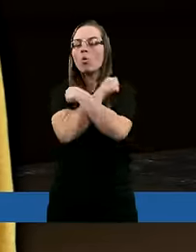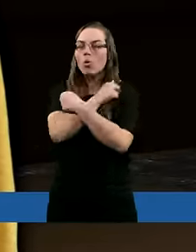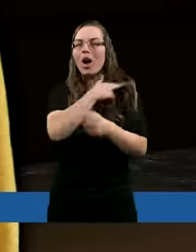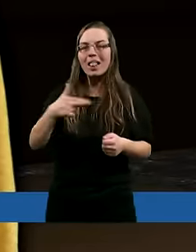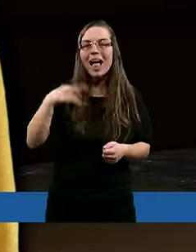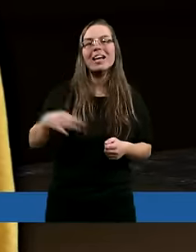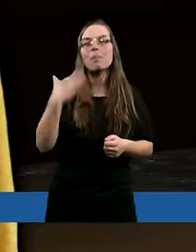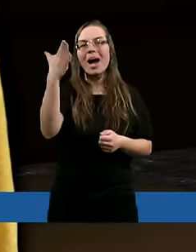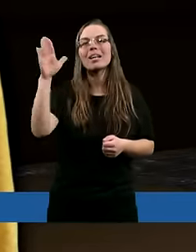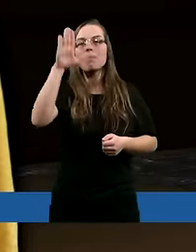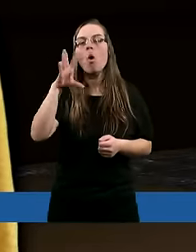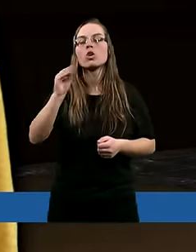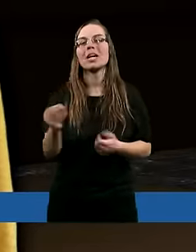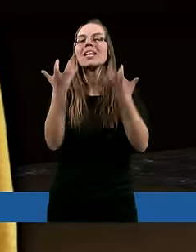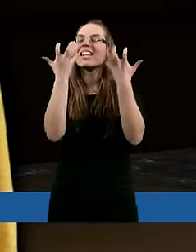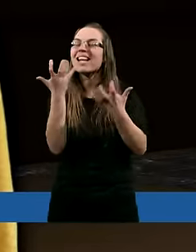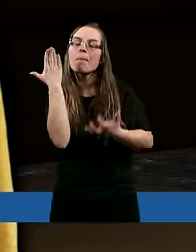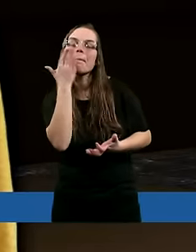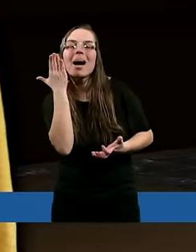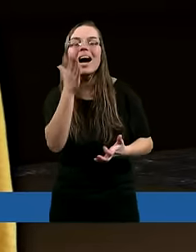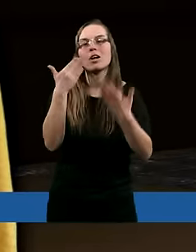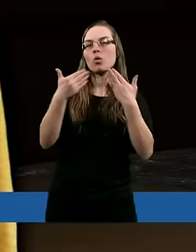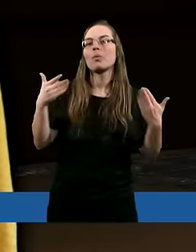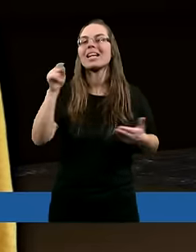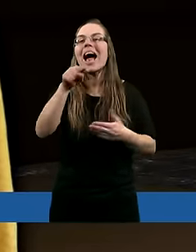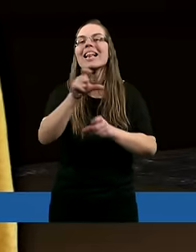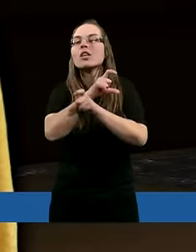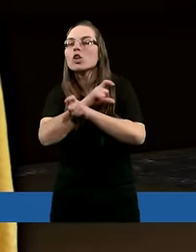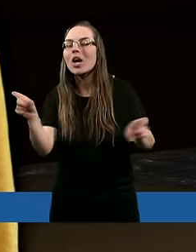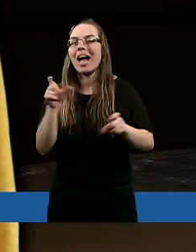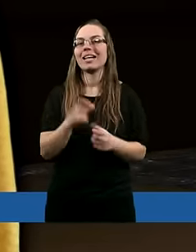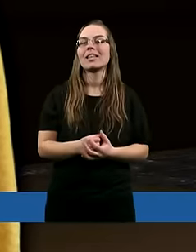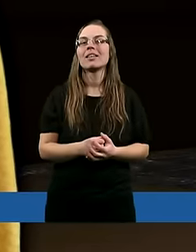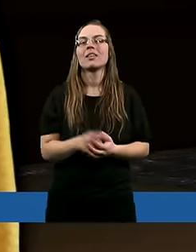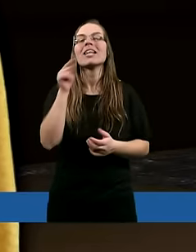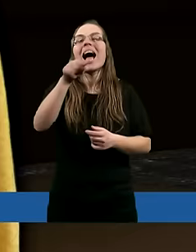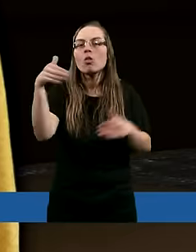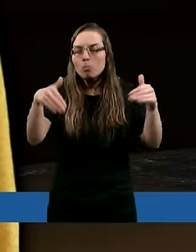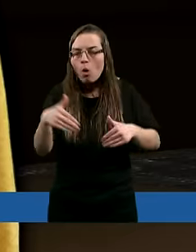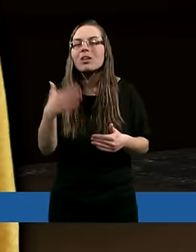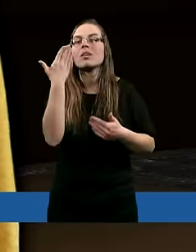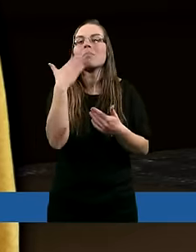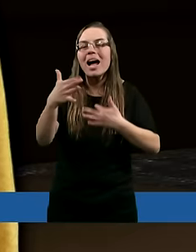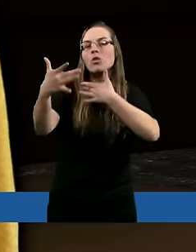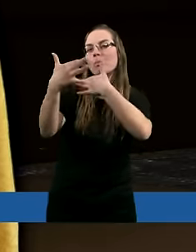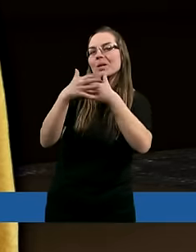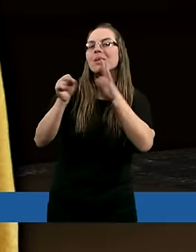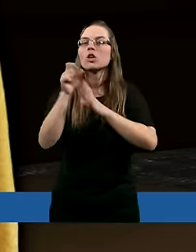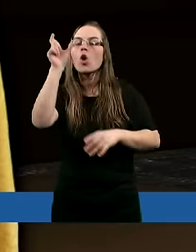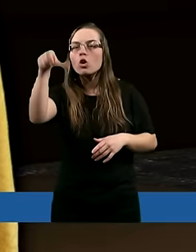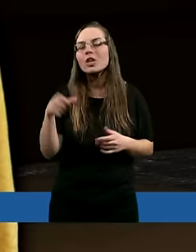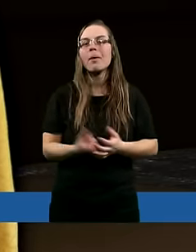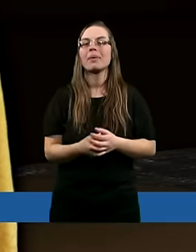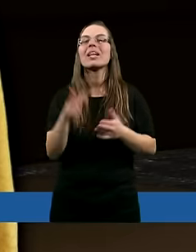Ukochany nasz Panie Boże, chcemy Ci bardzo podziękować za ten czas, za to, że mogliśmy się bardziej przybliżyć